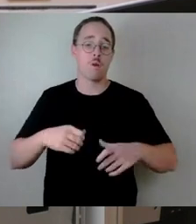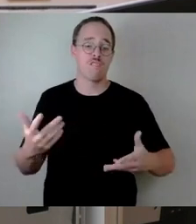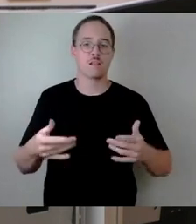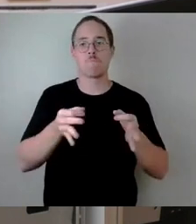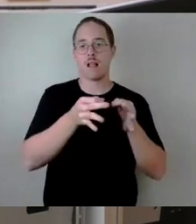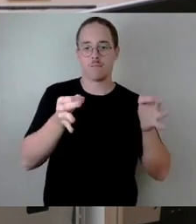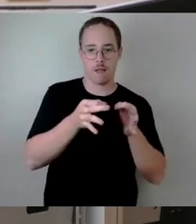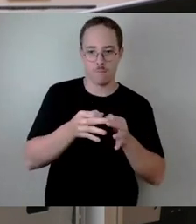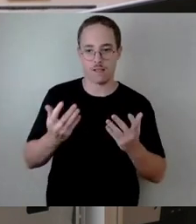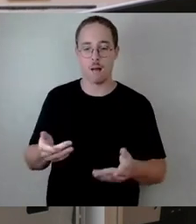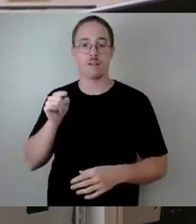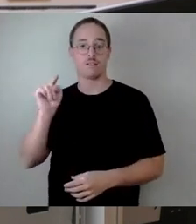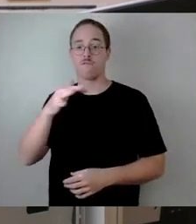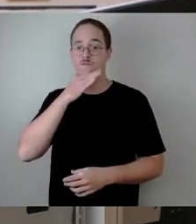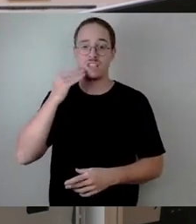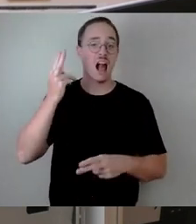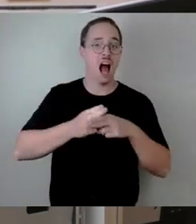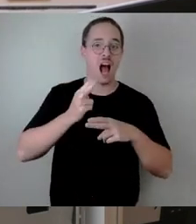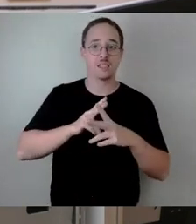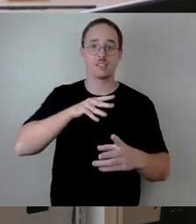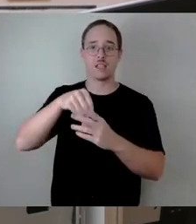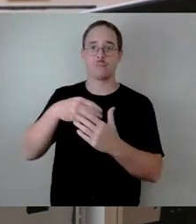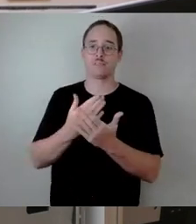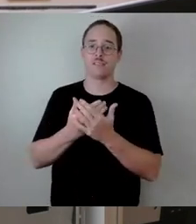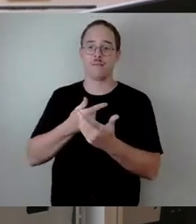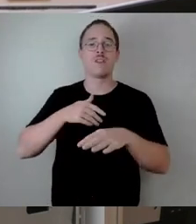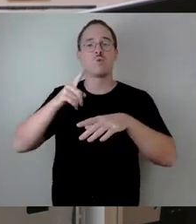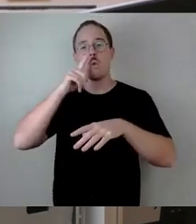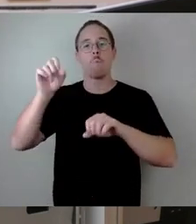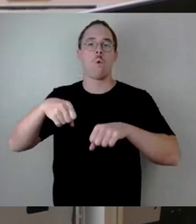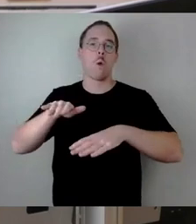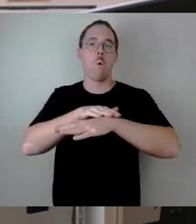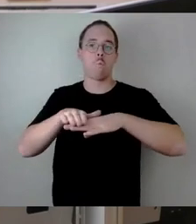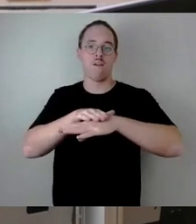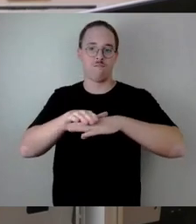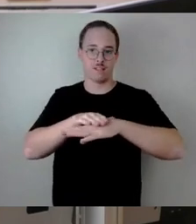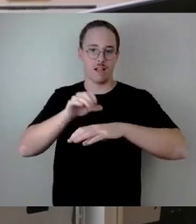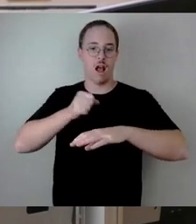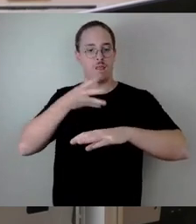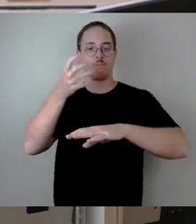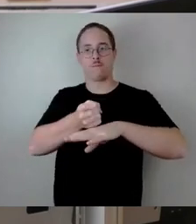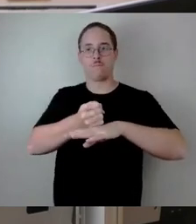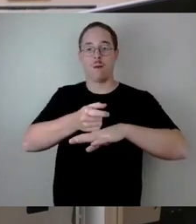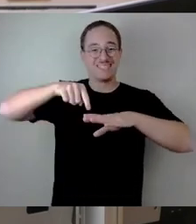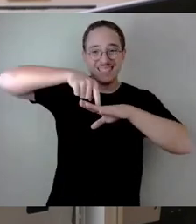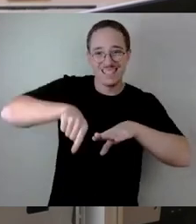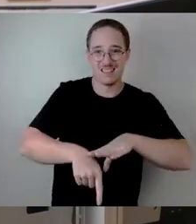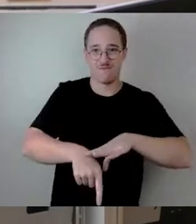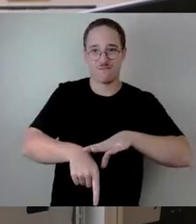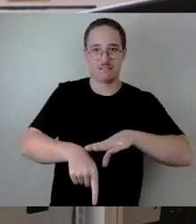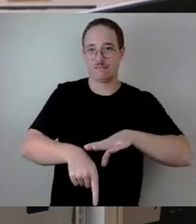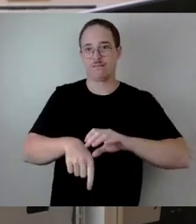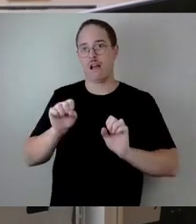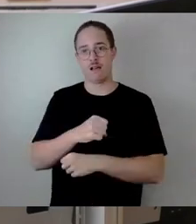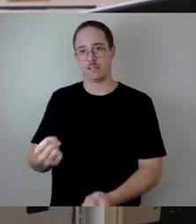nur an der Oberfläche Aufnahmen kriegen und nie tief rein in die Brücke. Wir machen also, und das ist im Rahmen der Brückenprüfung,